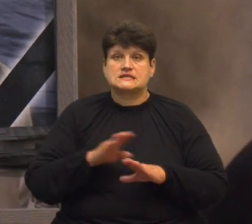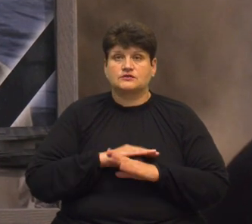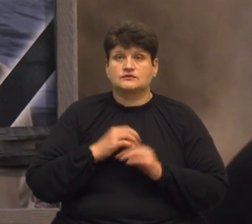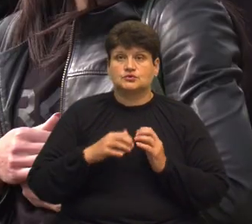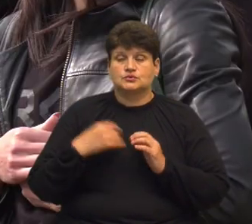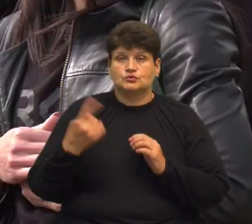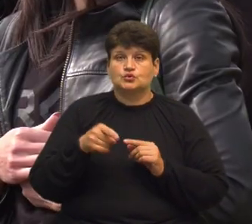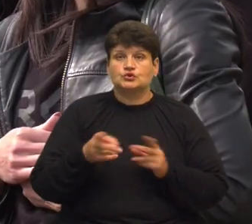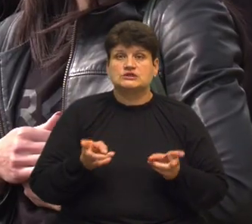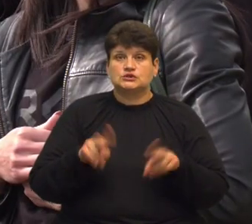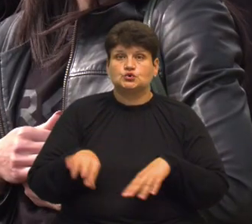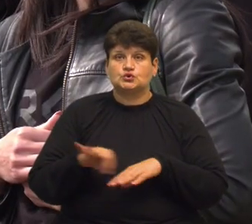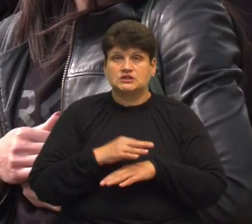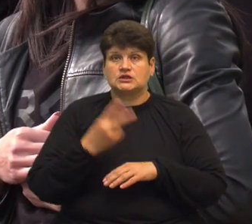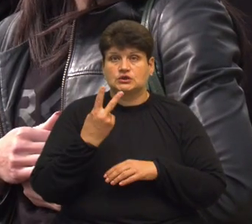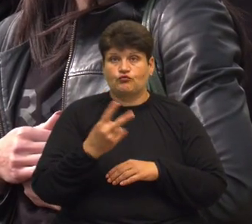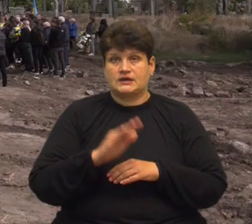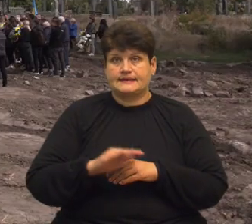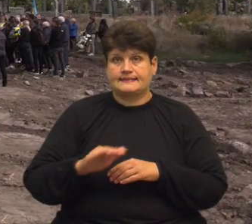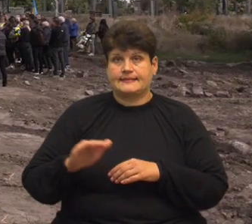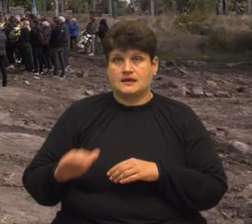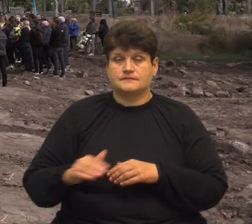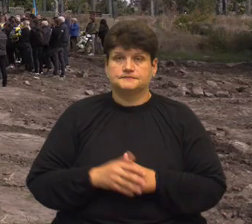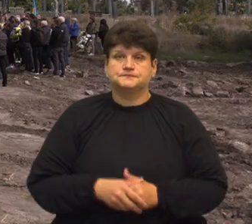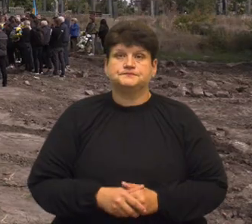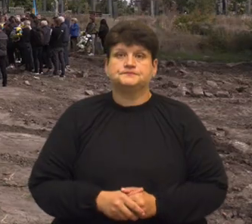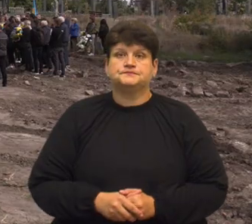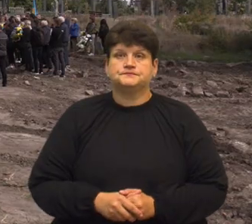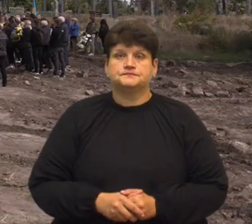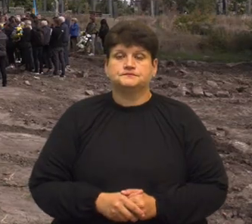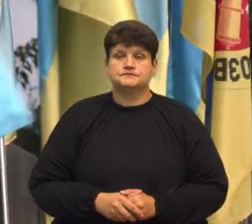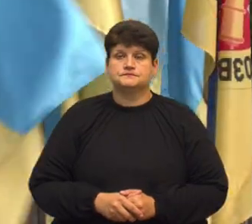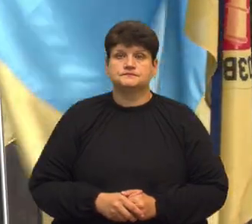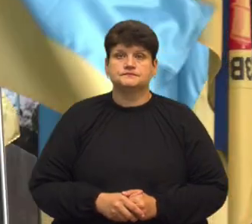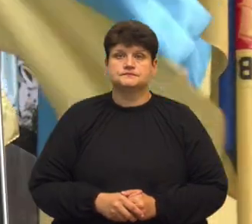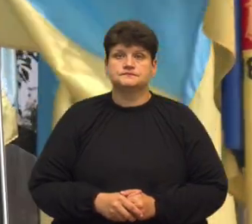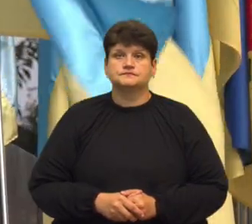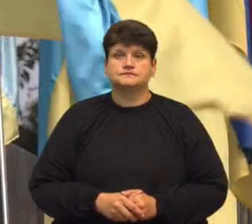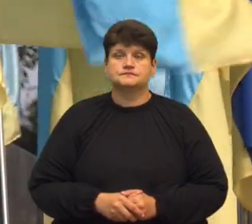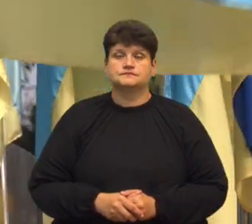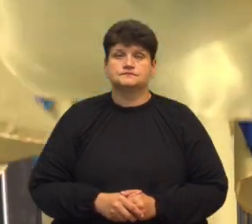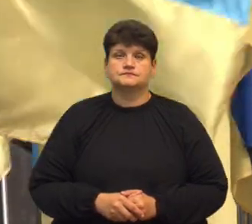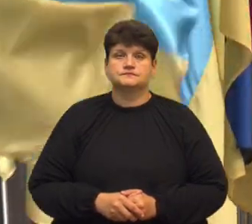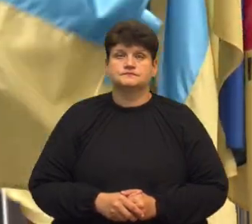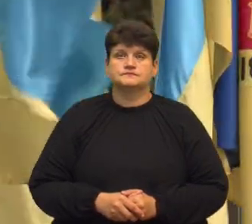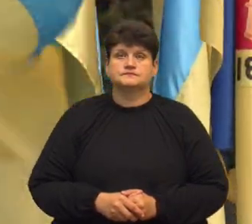У нього залишилася дружина та двоє дітей. Наталія Бончук, Андрій Міц, Суспільне новини, Тернопіль.